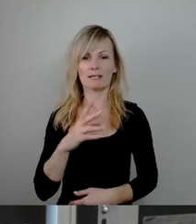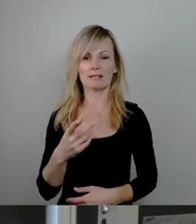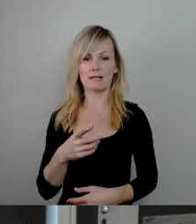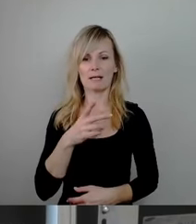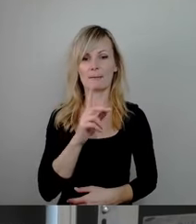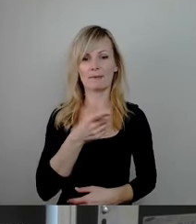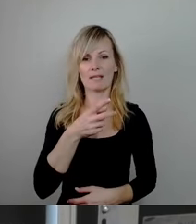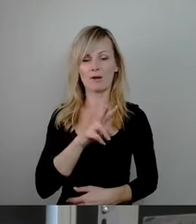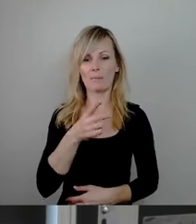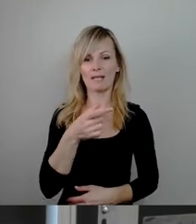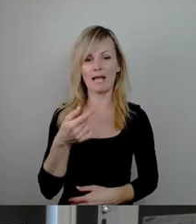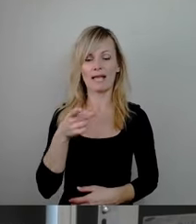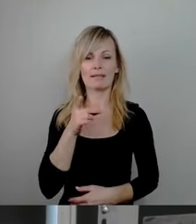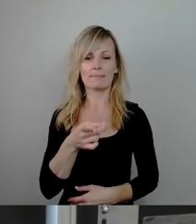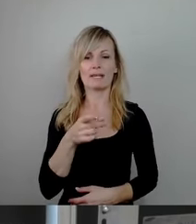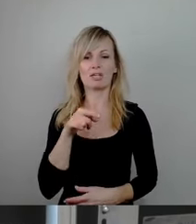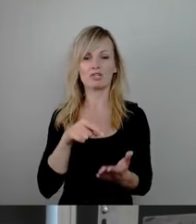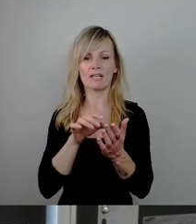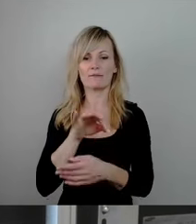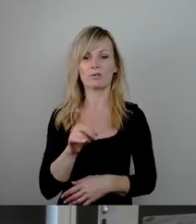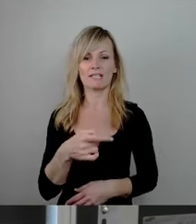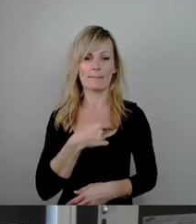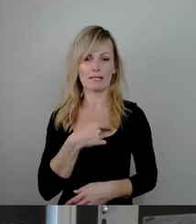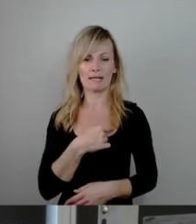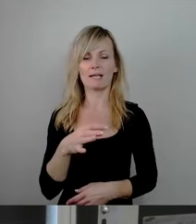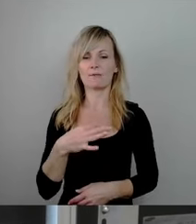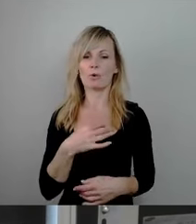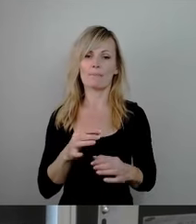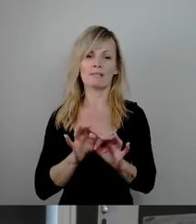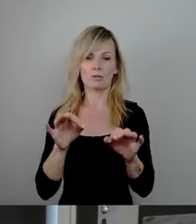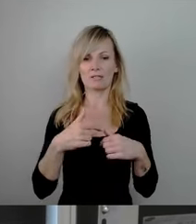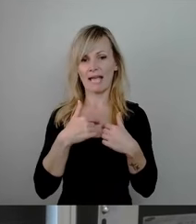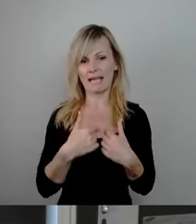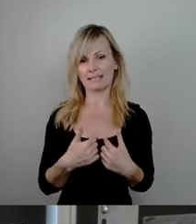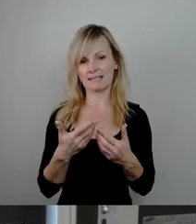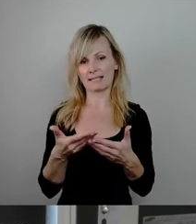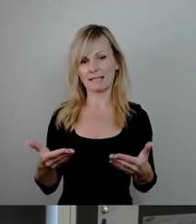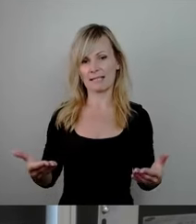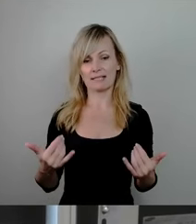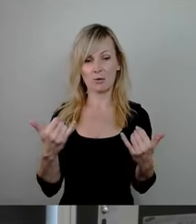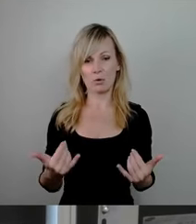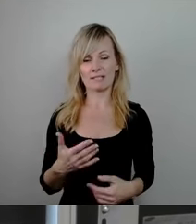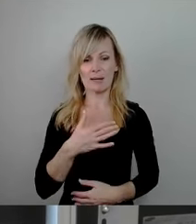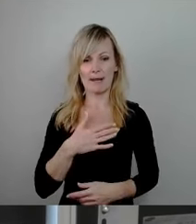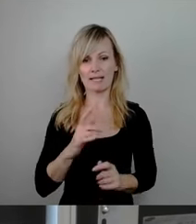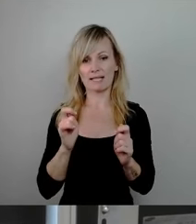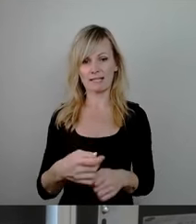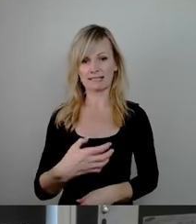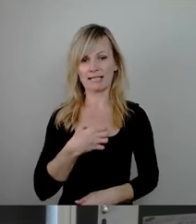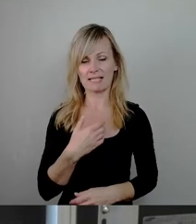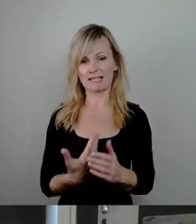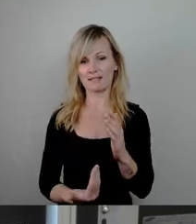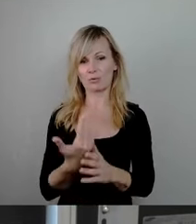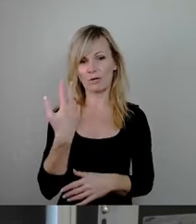Es ist mir eine besondere Herzensangelegenheit, hier heute meinen Antrag Dresdens neues Wahrzeichen